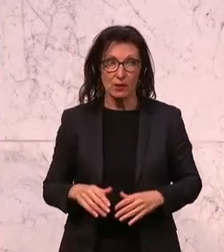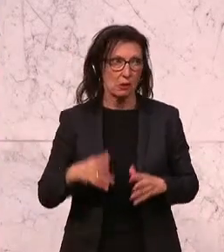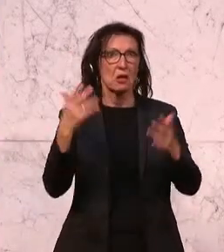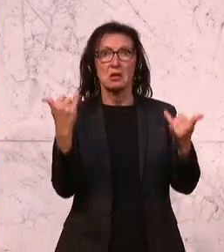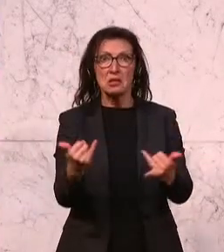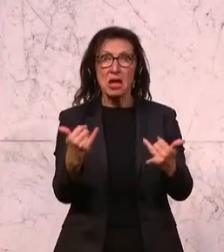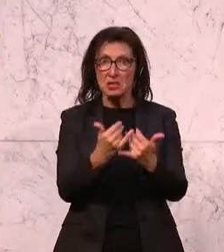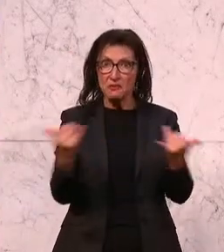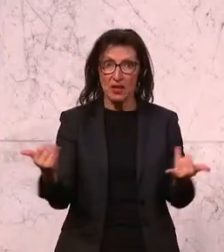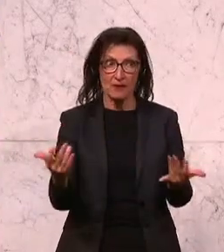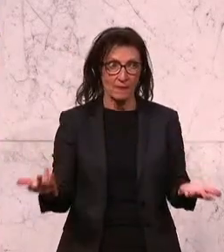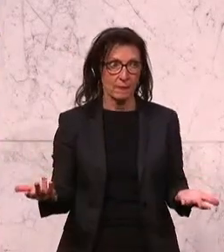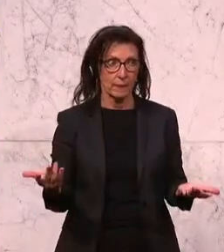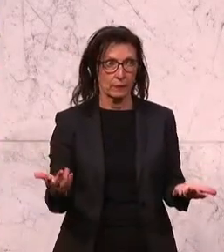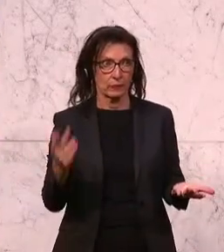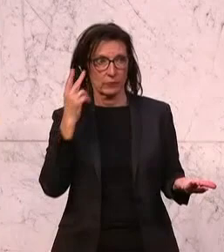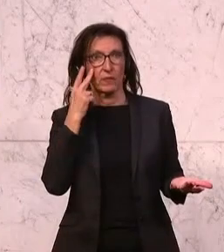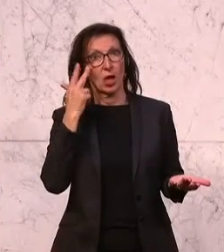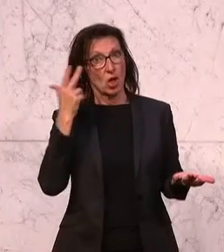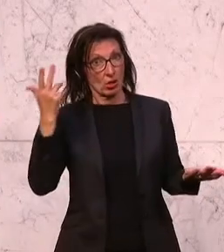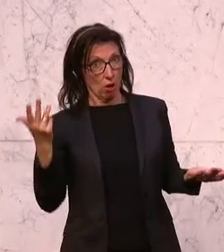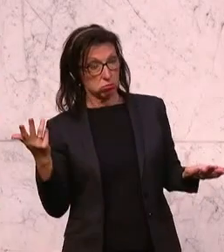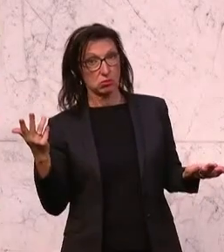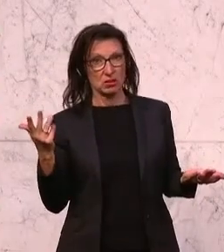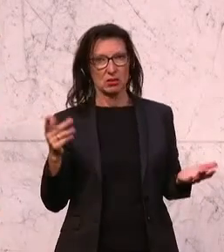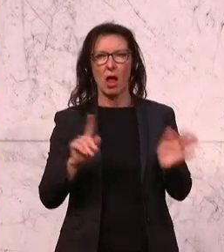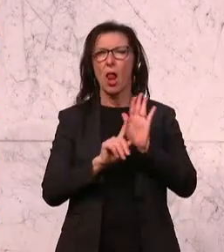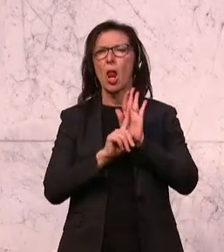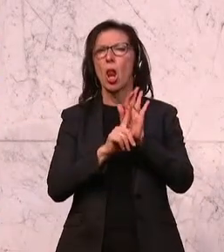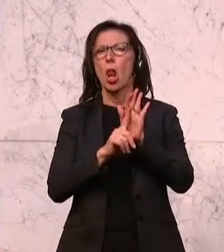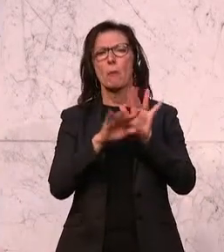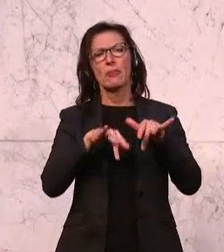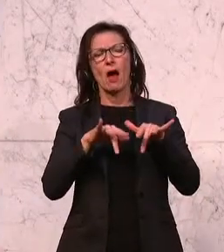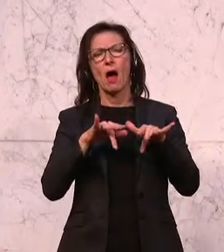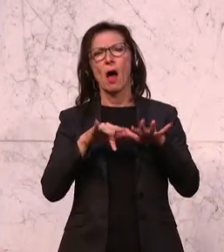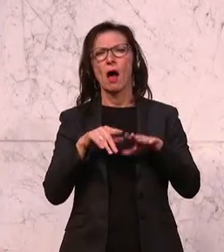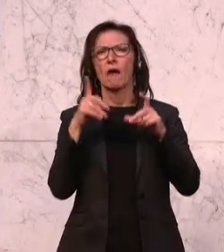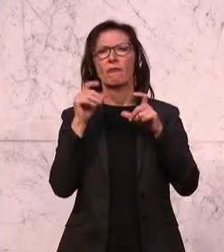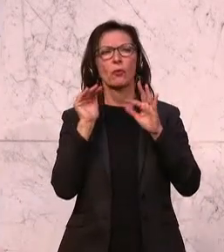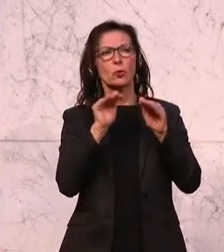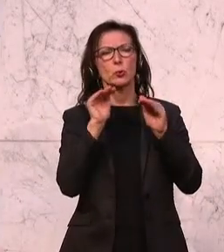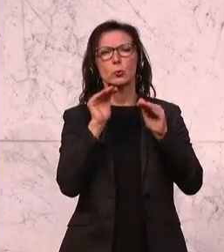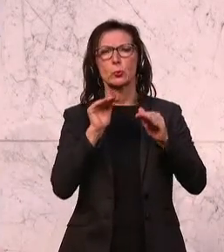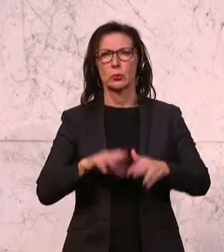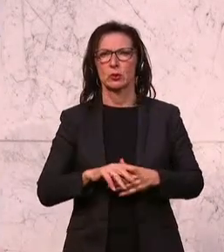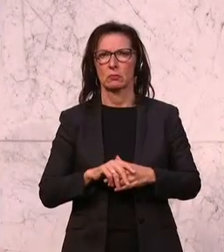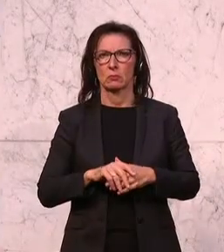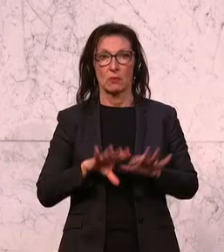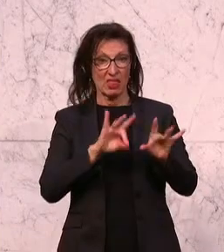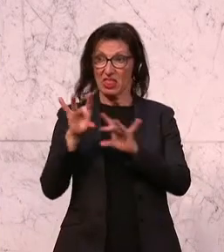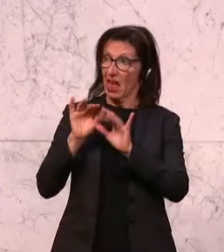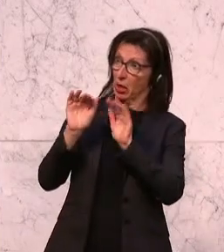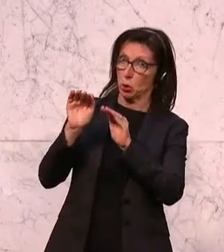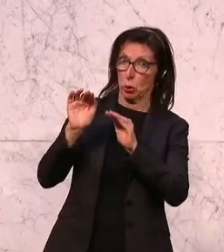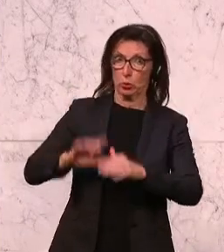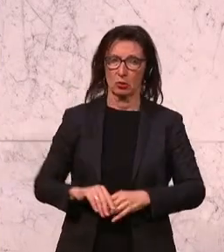es jetzt passiert, gibt es offensichtlich eine sehr beeindruckende Lobby, die immer wieder diese Bilder schützt und immer wieder diese Täter schützt.